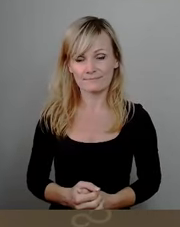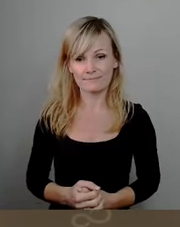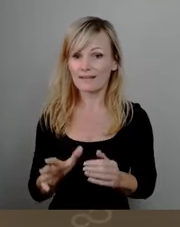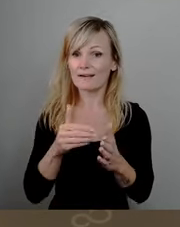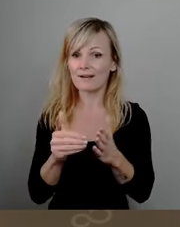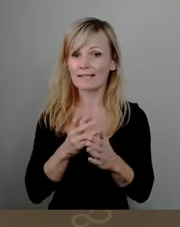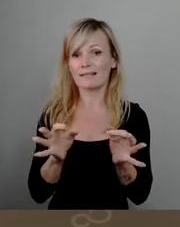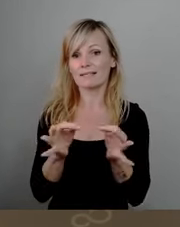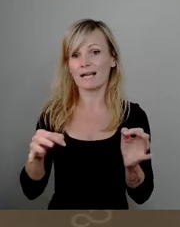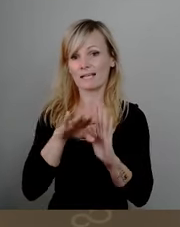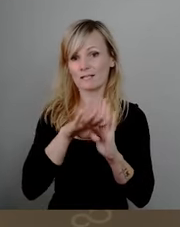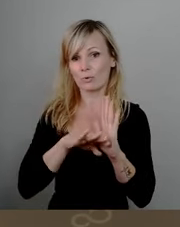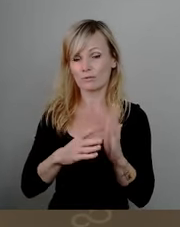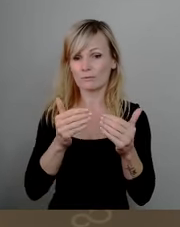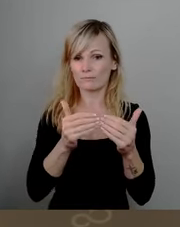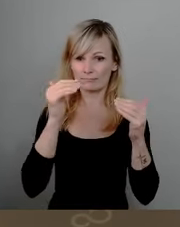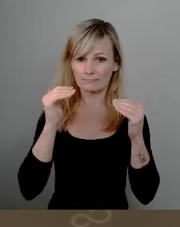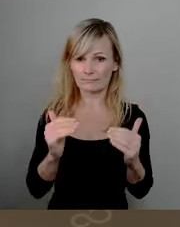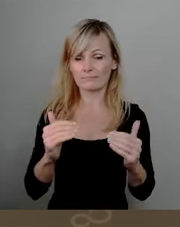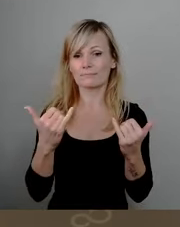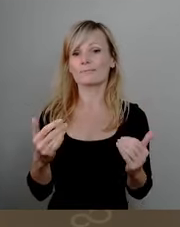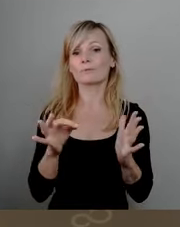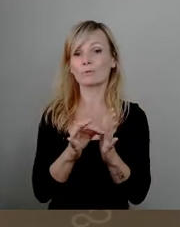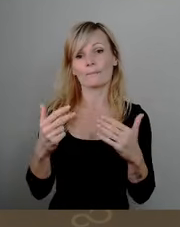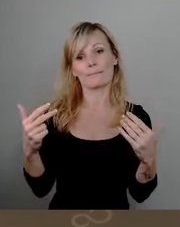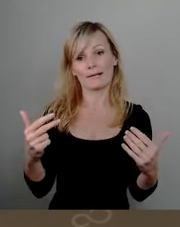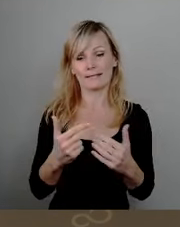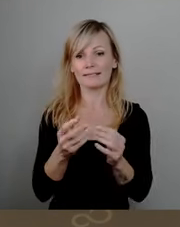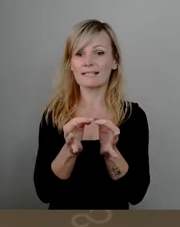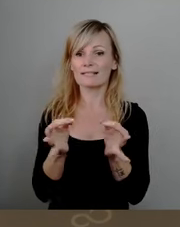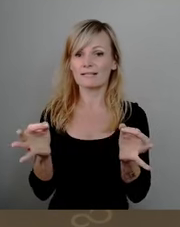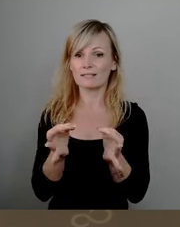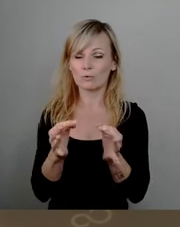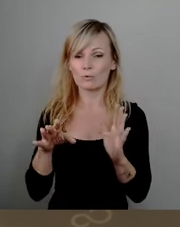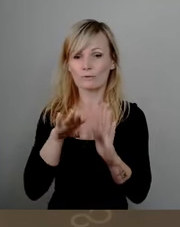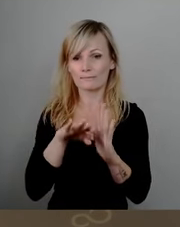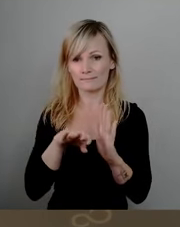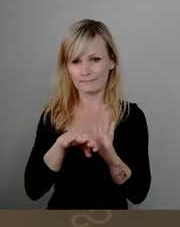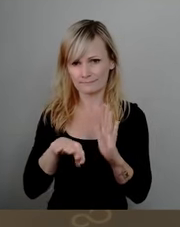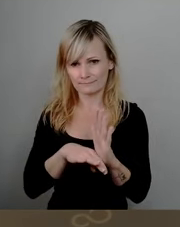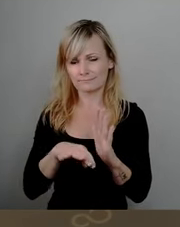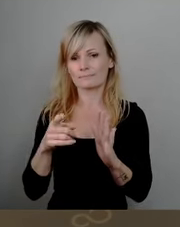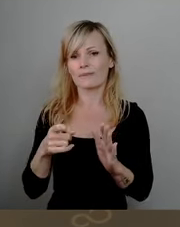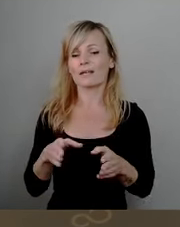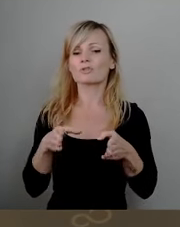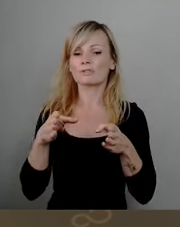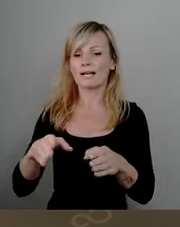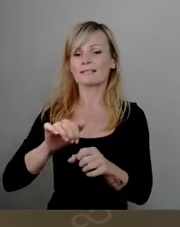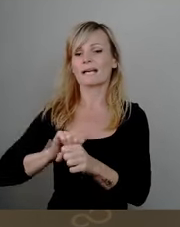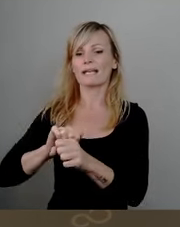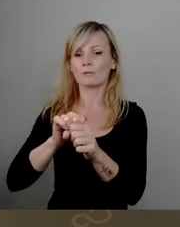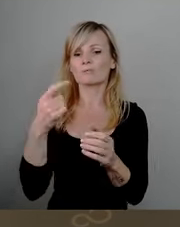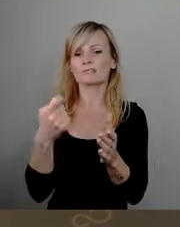Tagesordnung und kommen zu Top 8. Satzung zur Änderung Straßenreinigungsgebühren-Satzung.